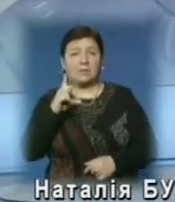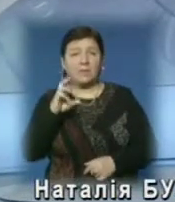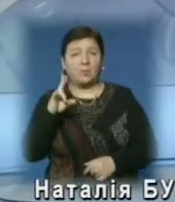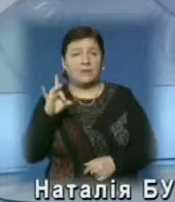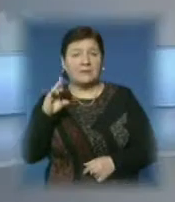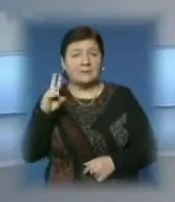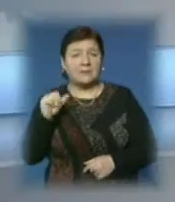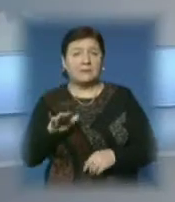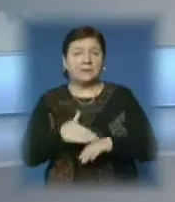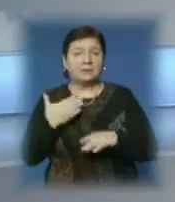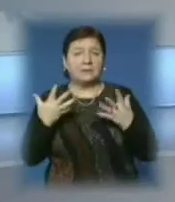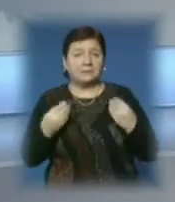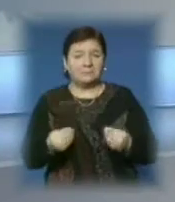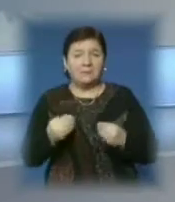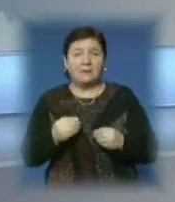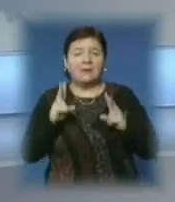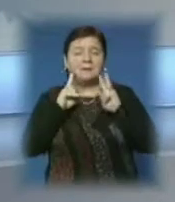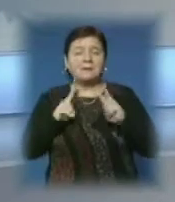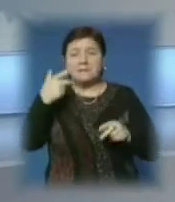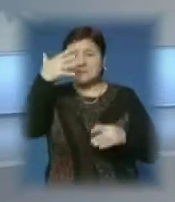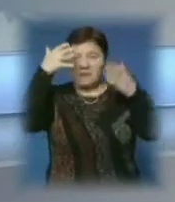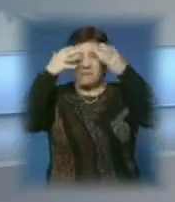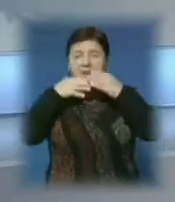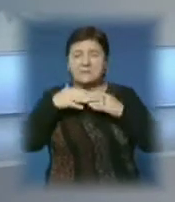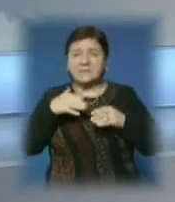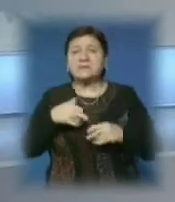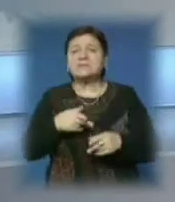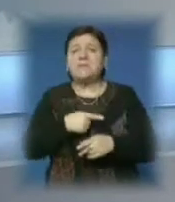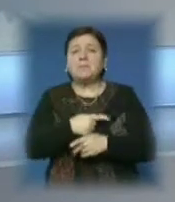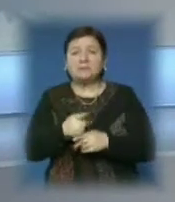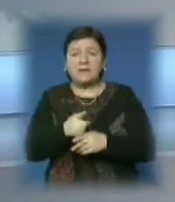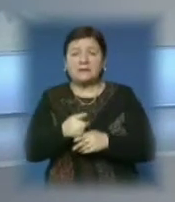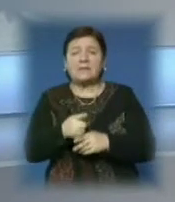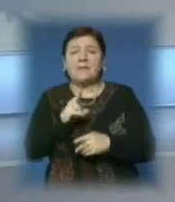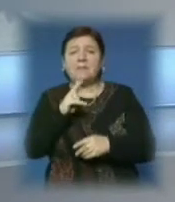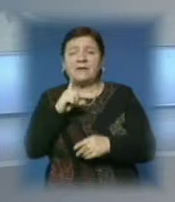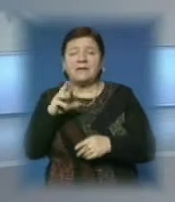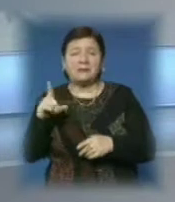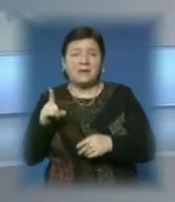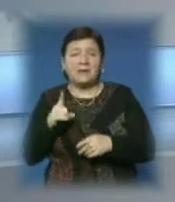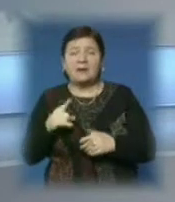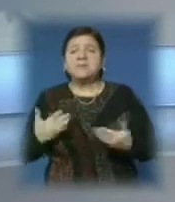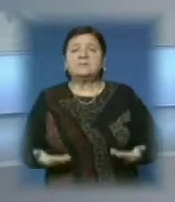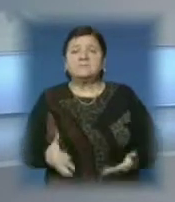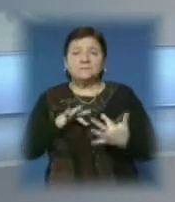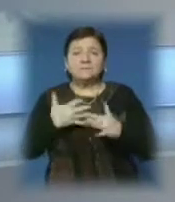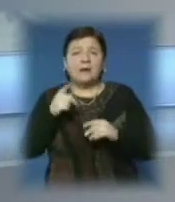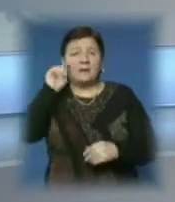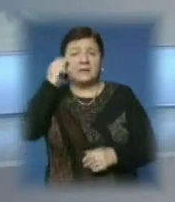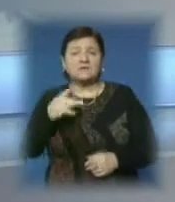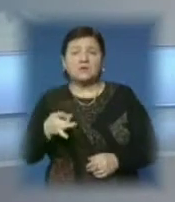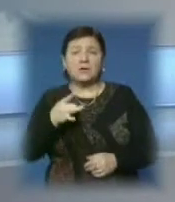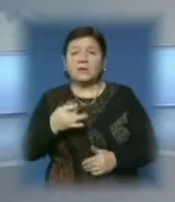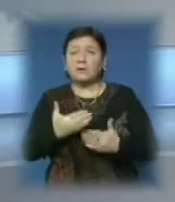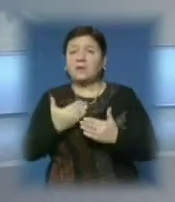Доброго дня! Невідомі в масках, з пістолетом, ножем та битами пограбували підприємця. Мешканець села Бедевля Тячівського району